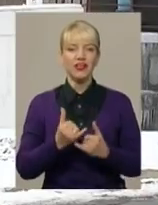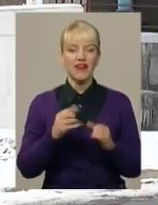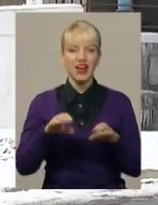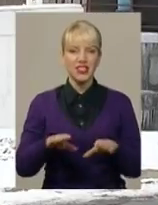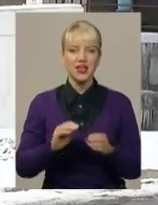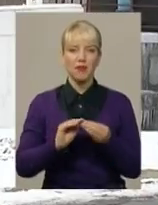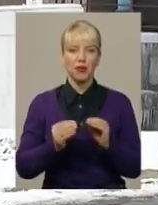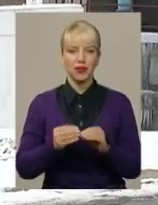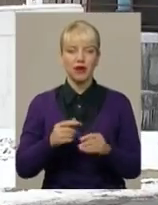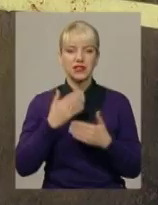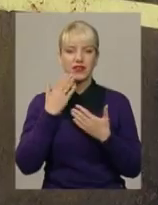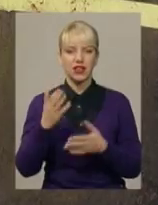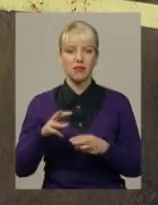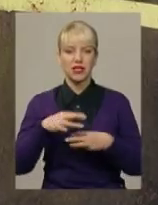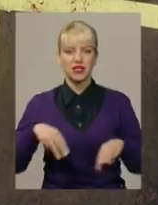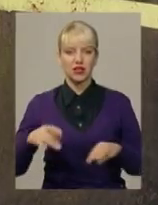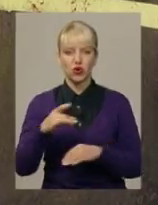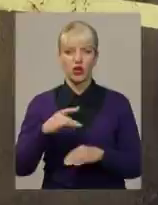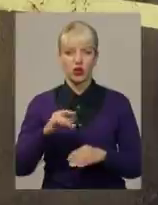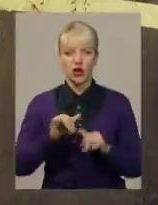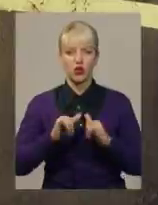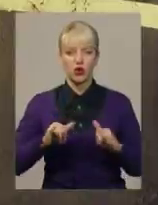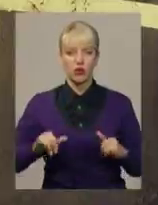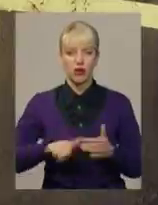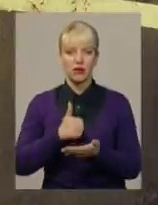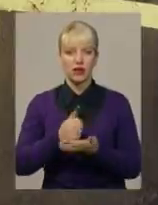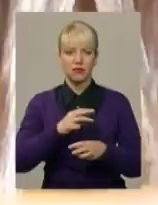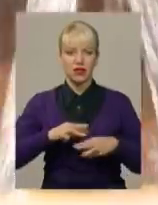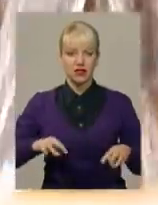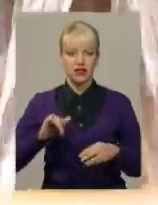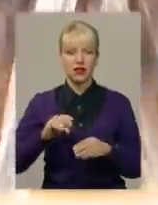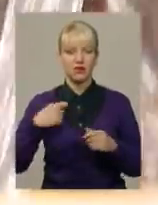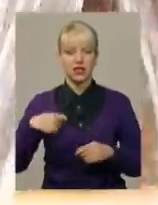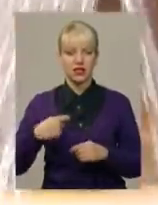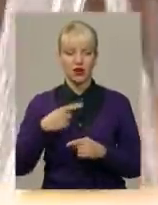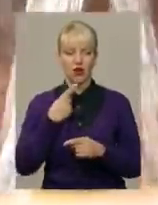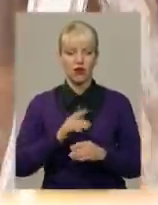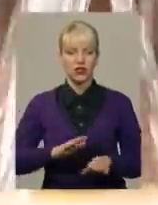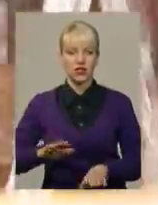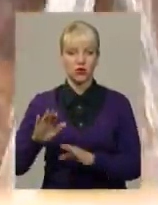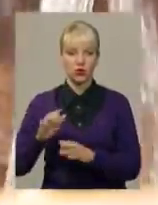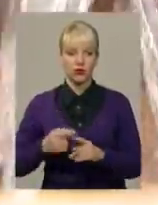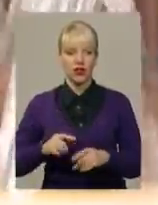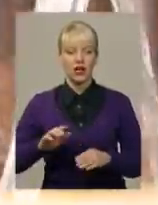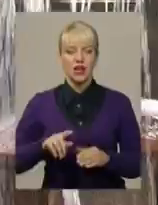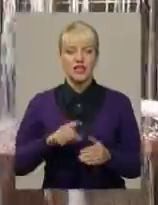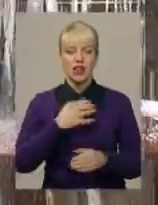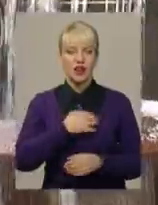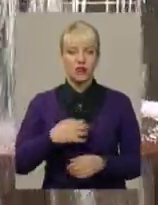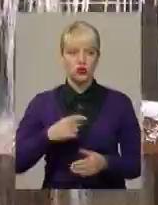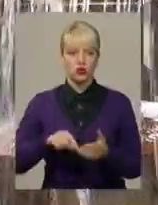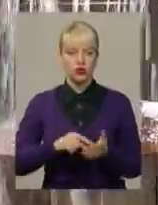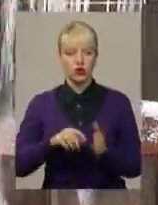проблеми зверталися до Міністерства регіонального розвитку, прем'єр-міністра та президента, запевняє заступниця Славуцького міського голови Тетяна